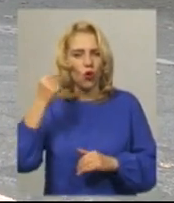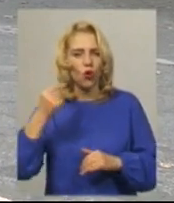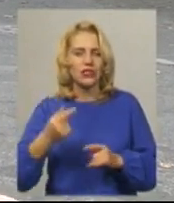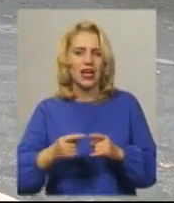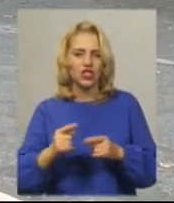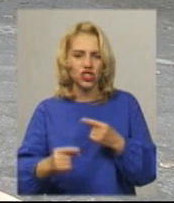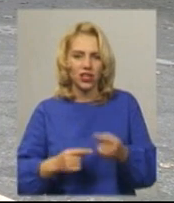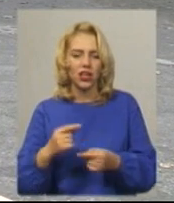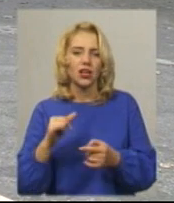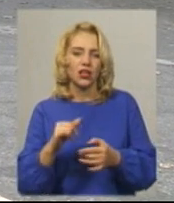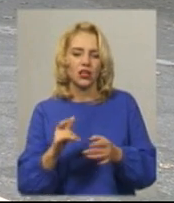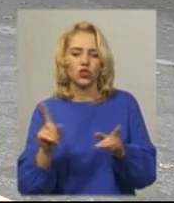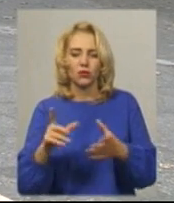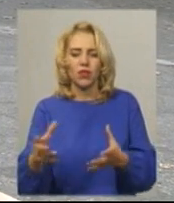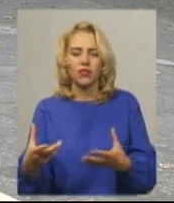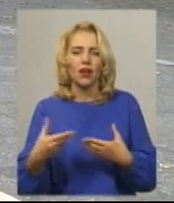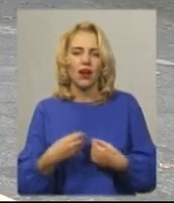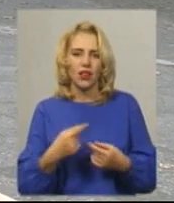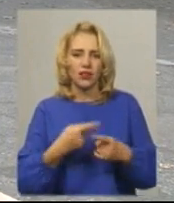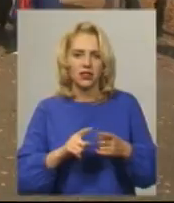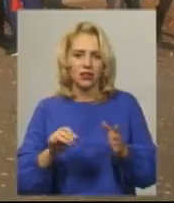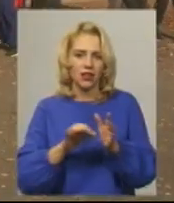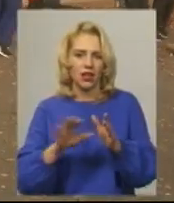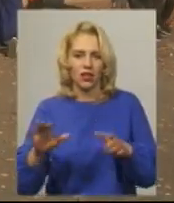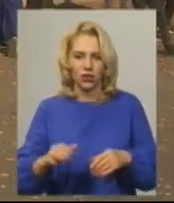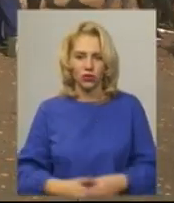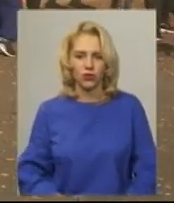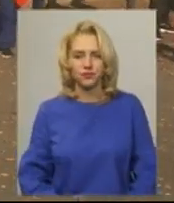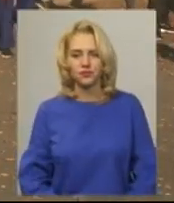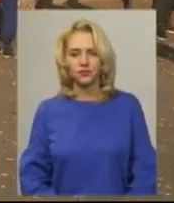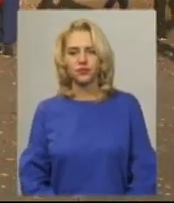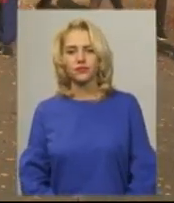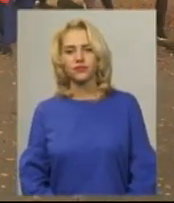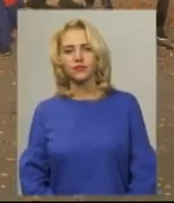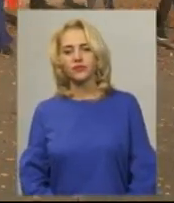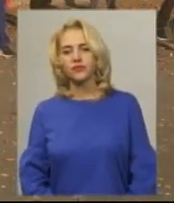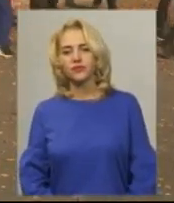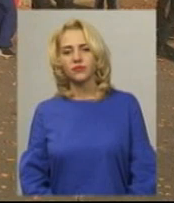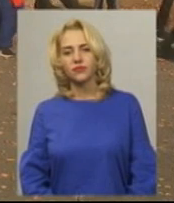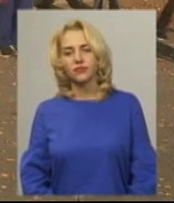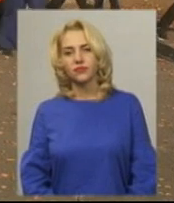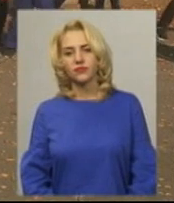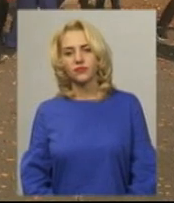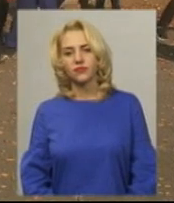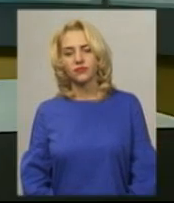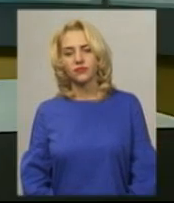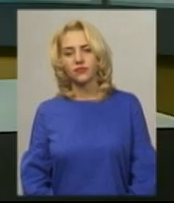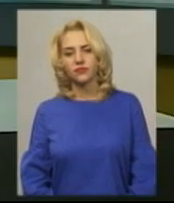енергією і її вже несли в доросле життя». Леся Боровець, Віктор Кривий. Новини на Суспільному. Хмельницький.